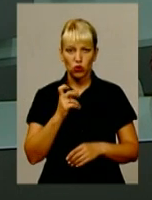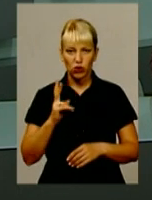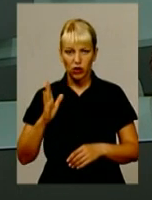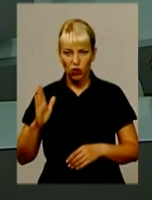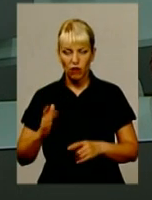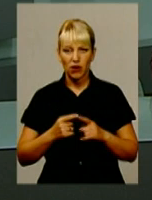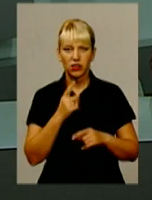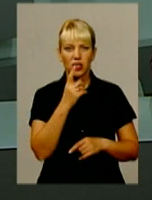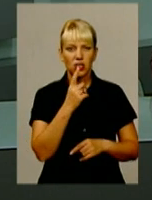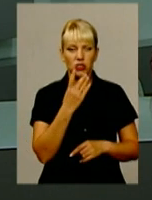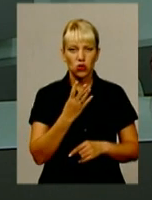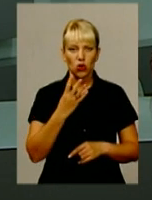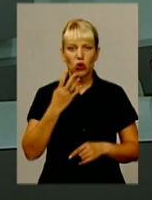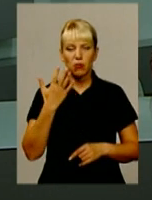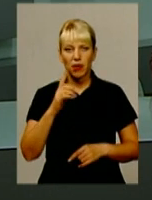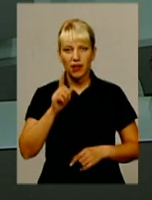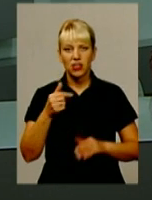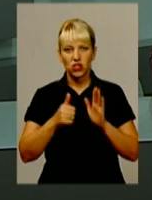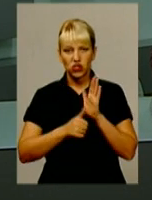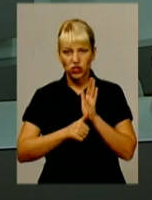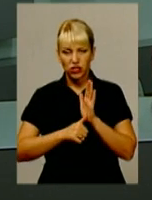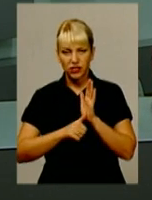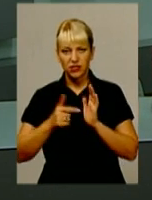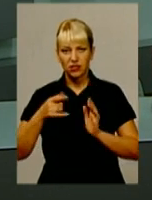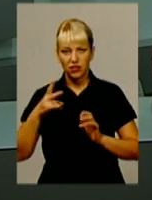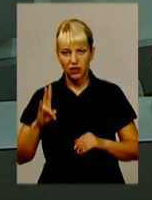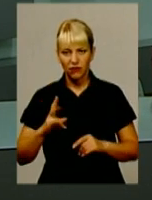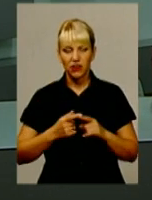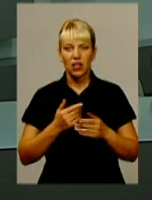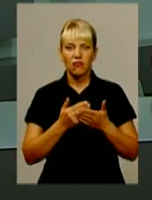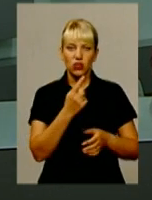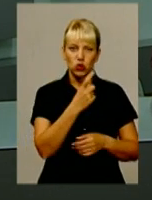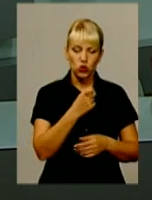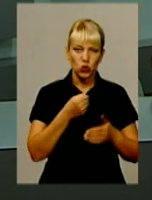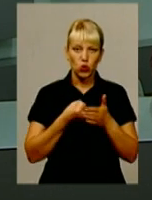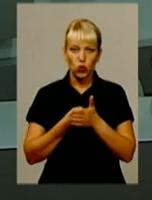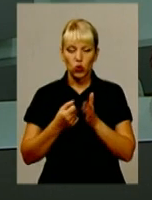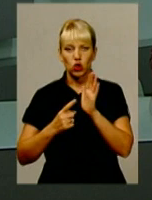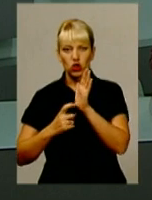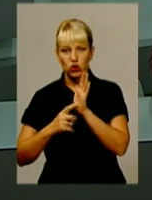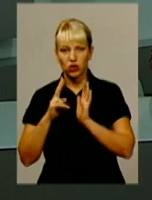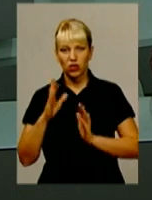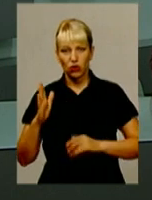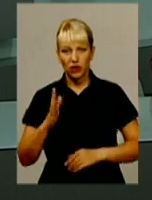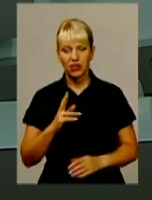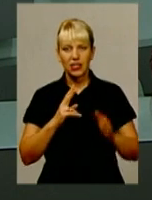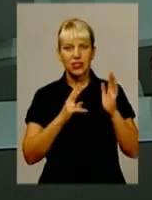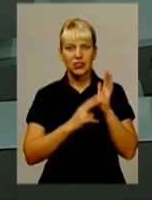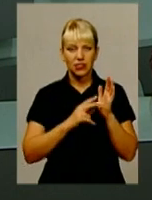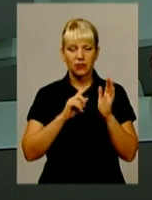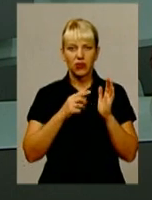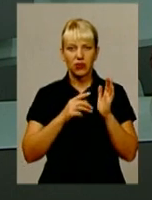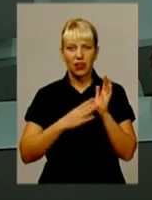,6 копійок за одиницю виміру. Від 100 до 600 кВт – 78,9